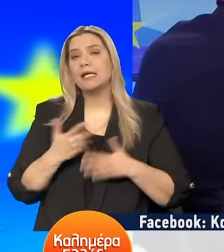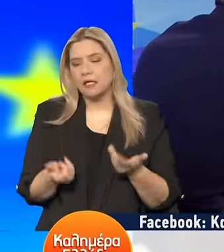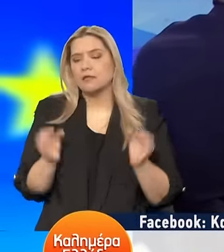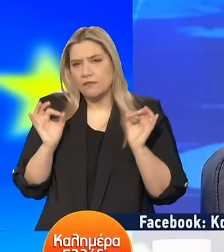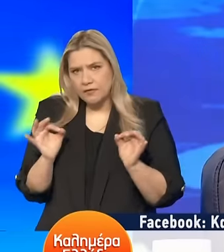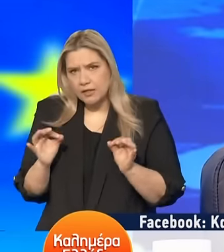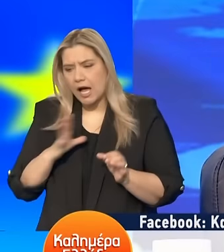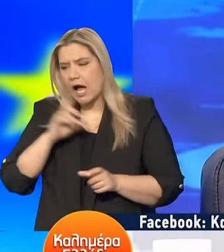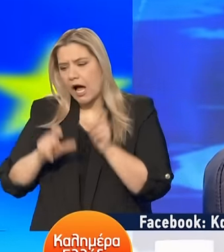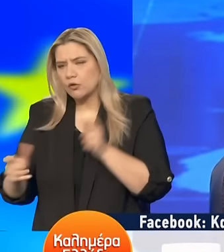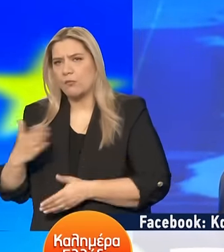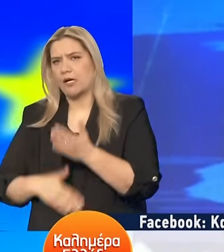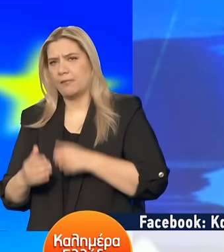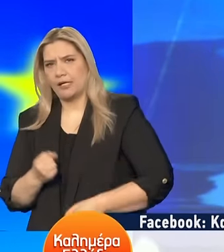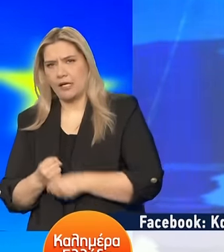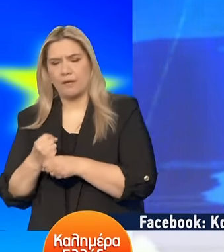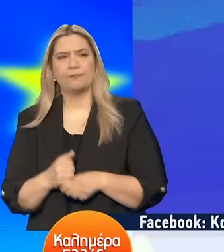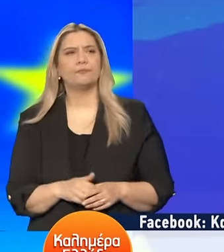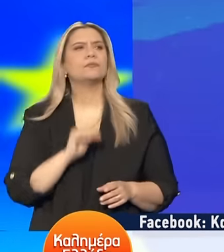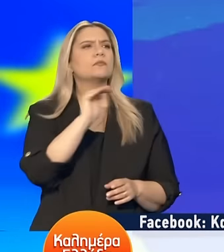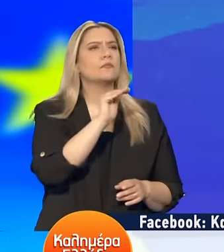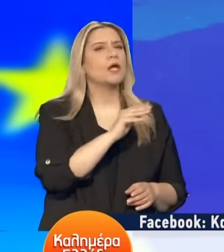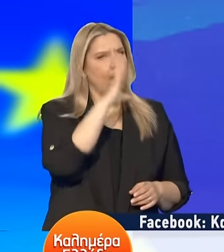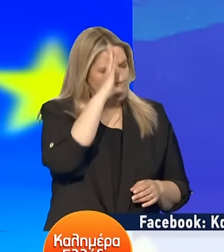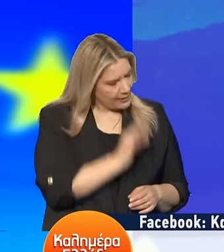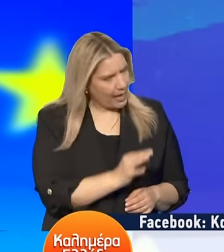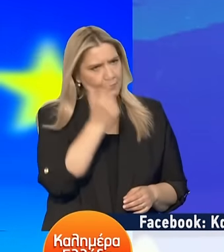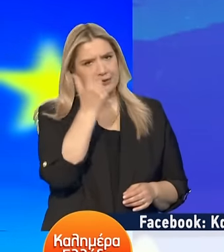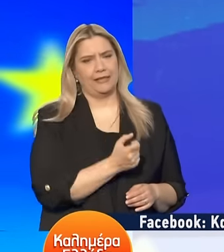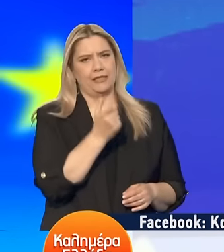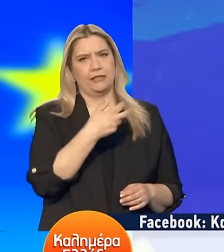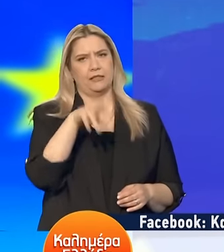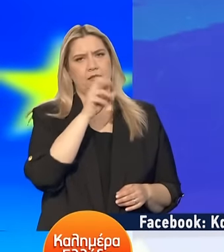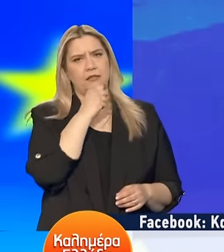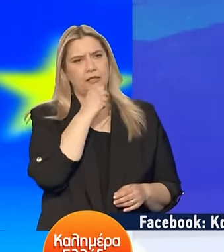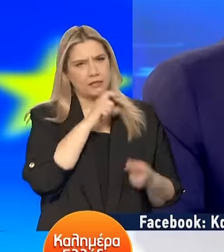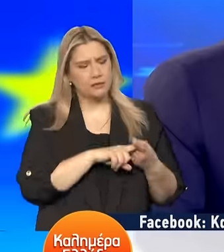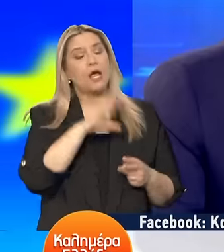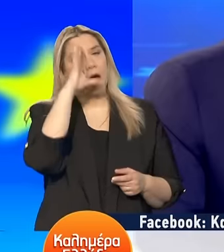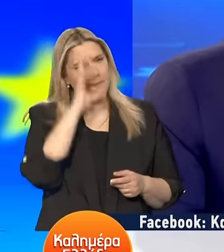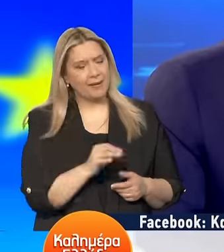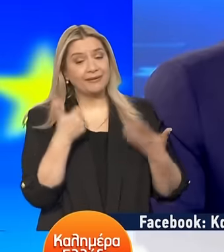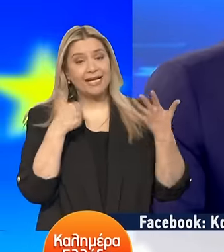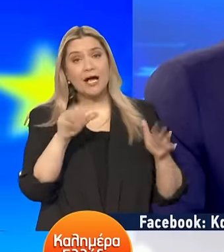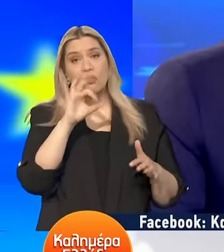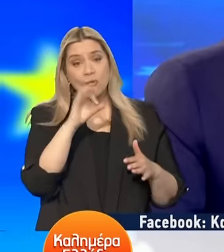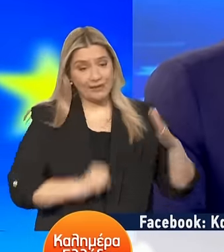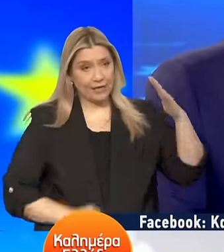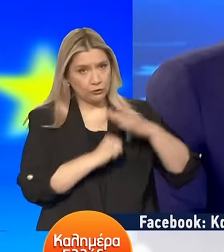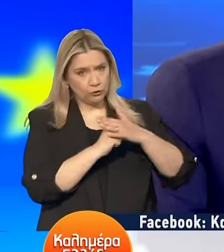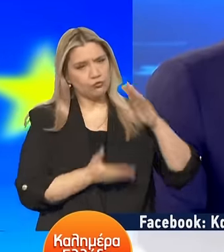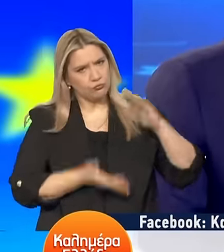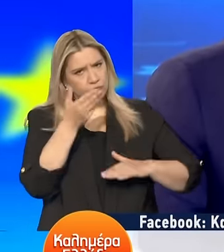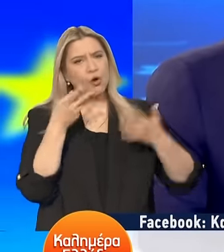στηρίξουμε τους συμπολίτες μας με αναπηρία Έχουν αυξηθεί όντως συντάξεις Έχουν αυξηθεί οι μισθοί Ο κατώτατος ήταν 6.50 Τώρα είναι 8.30 Ο